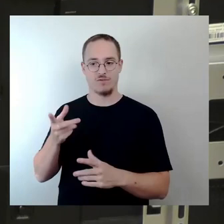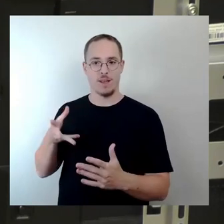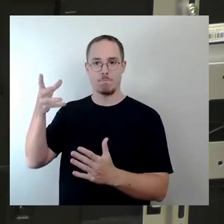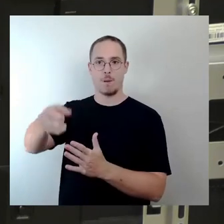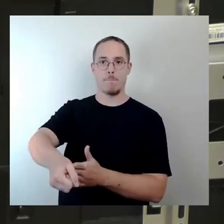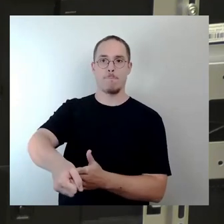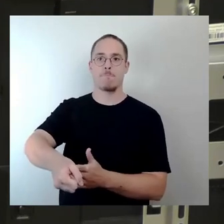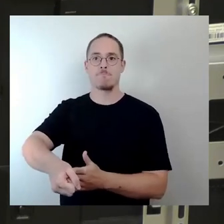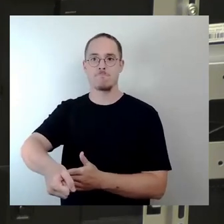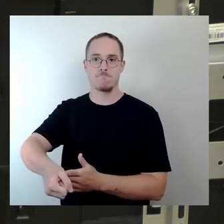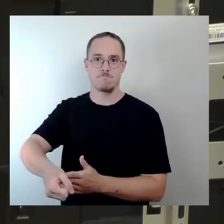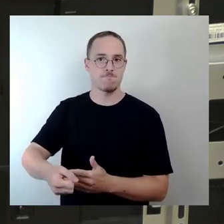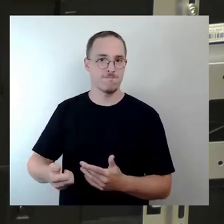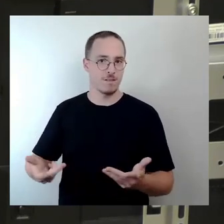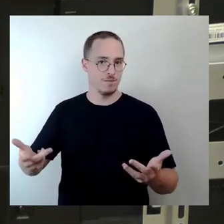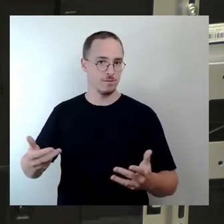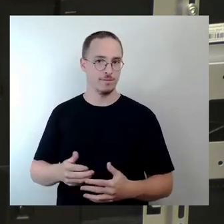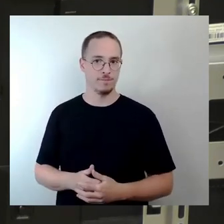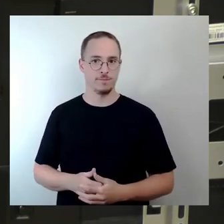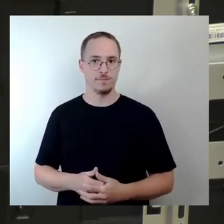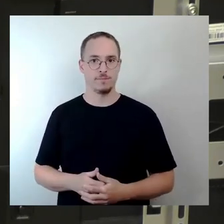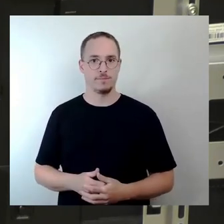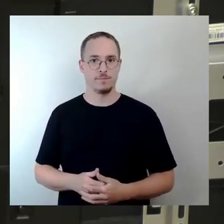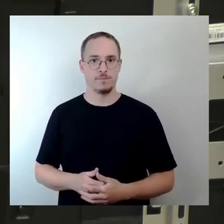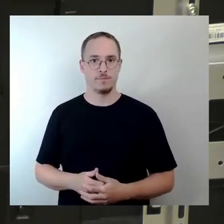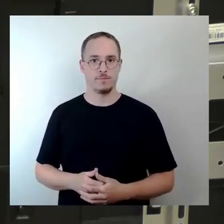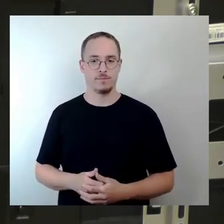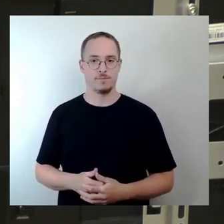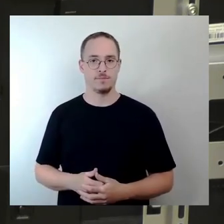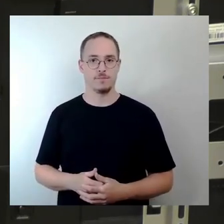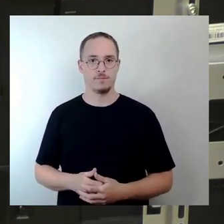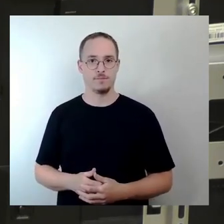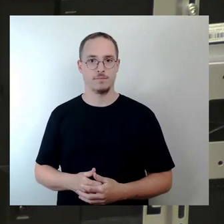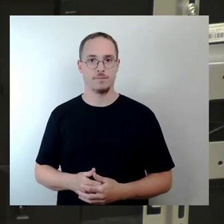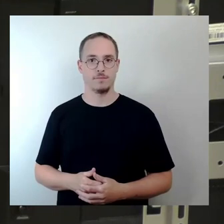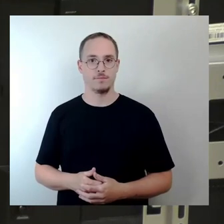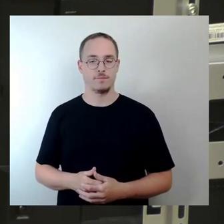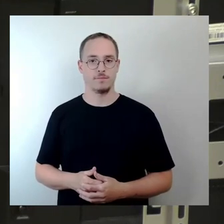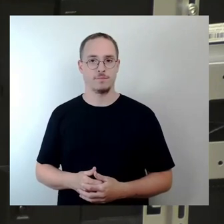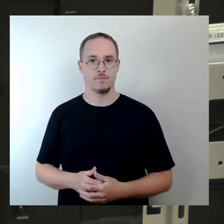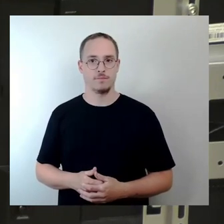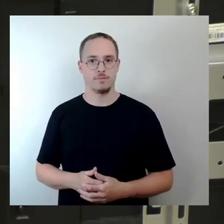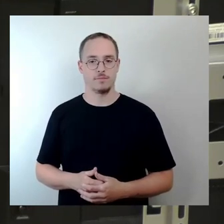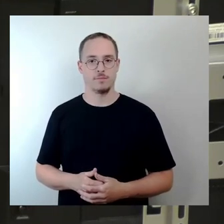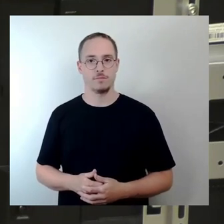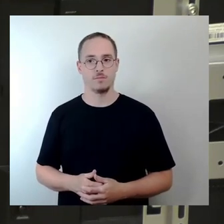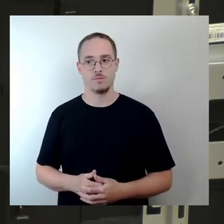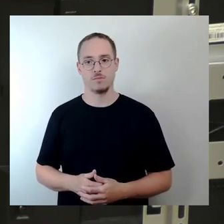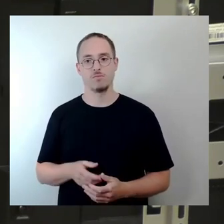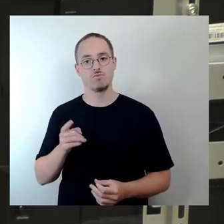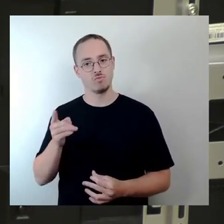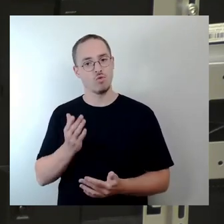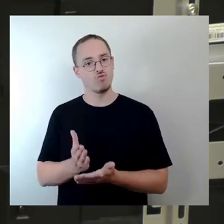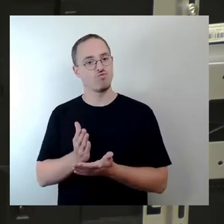Inwieviel wurde dazu bereits ein tatsächlich weicher, zustimmensmöglicher Kompromiss gefunden?